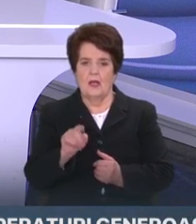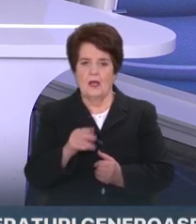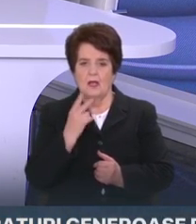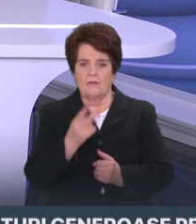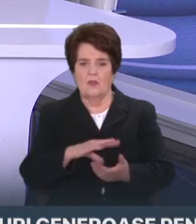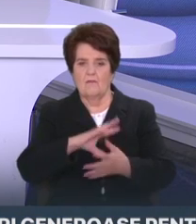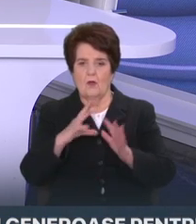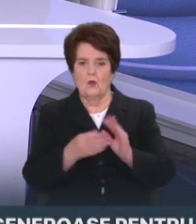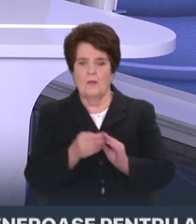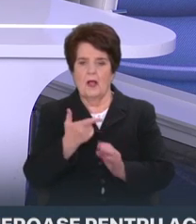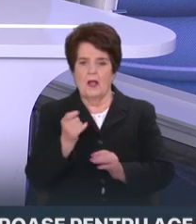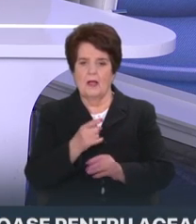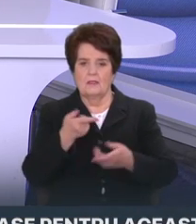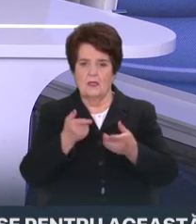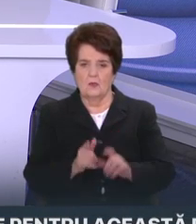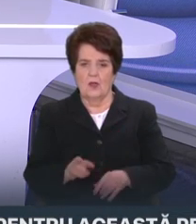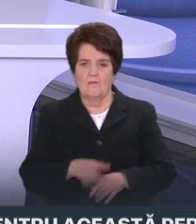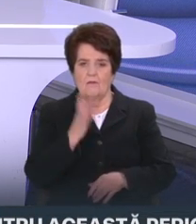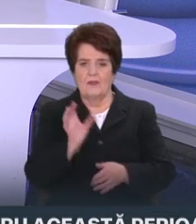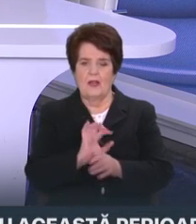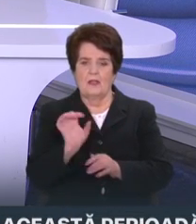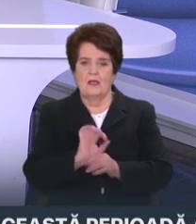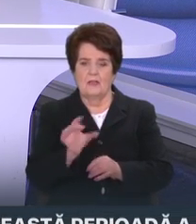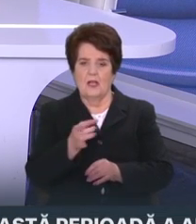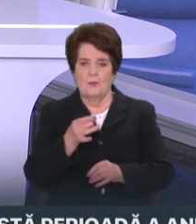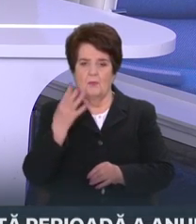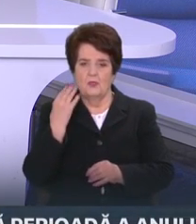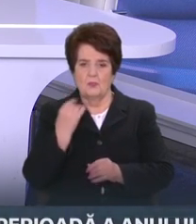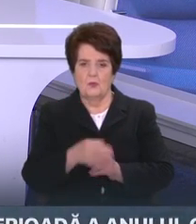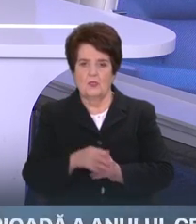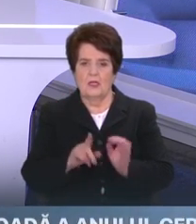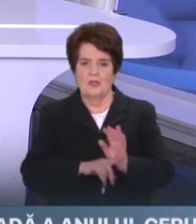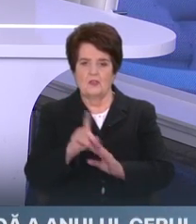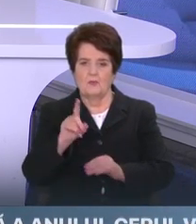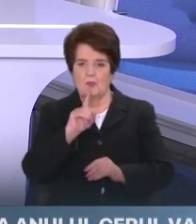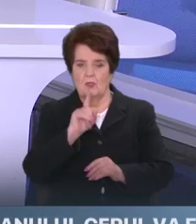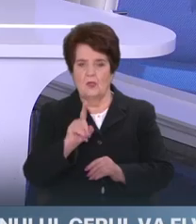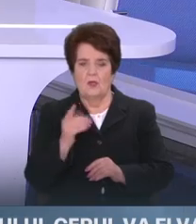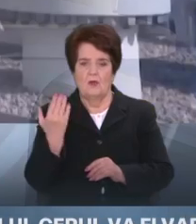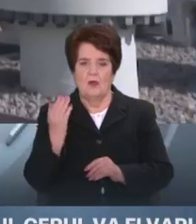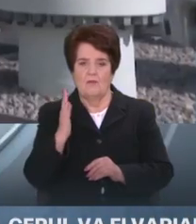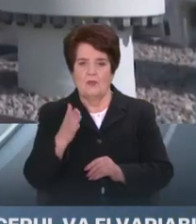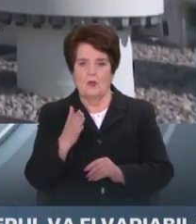volumul de gaze naturale ce vor fi livrate Republicii Moldova la începutul lunii viitoare?